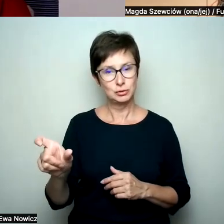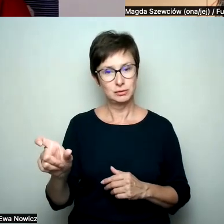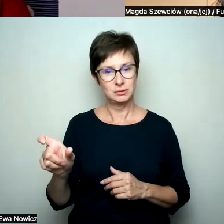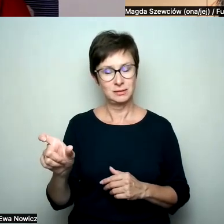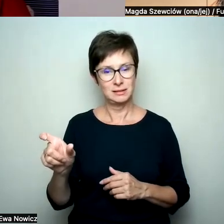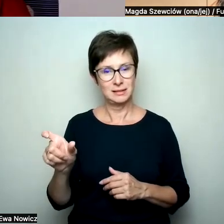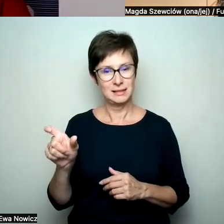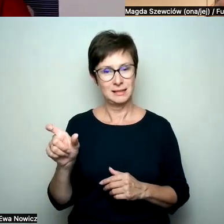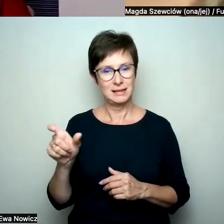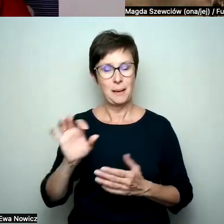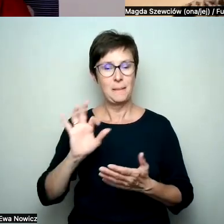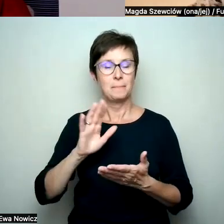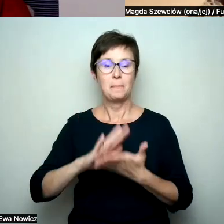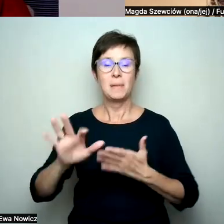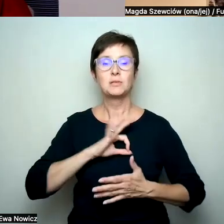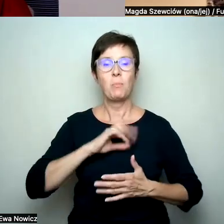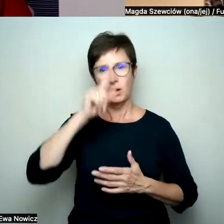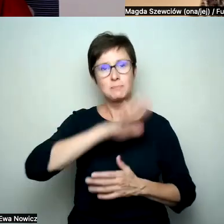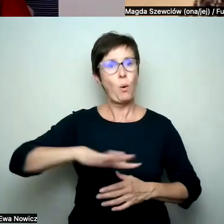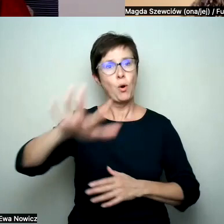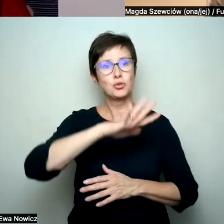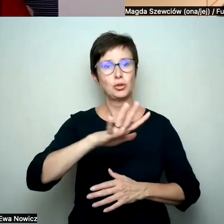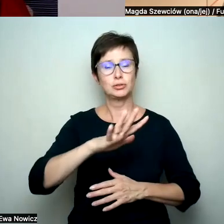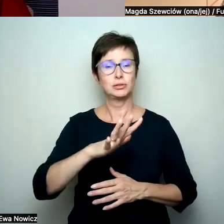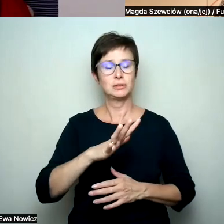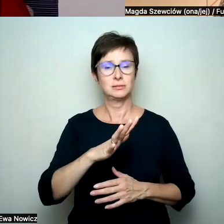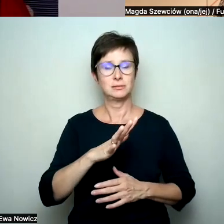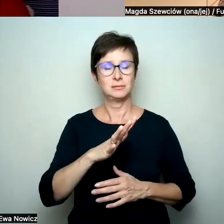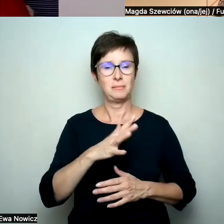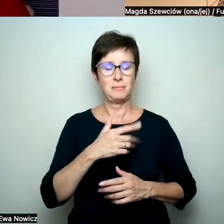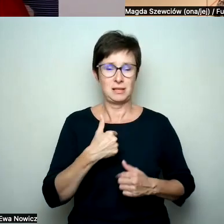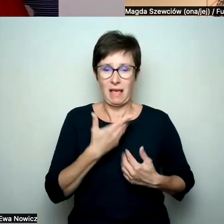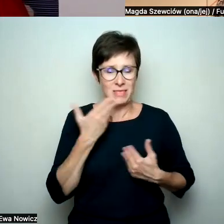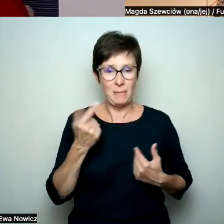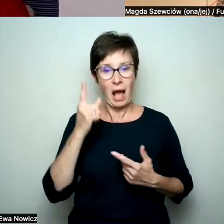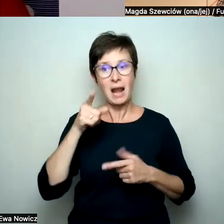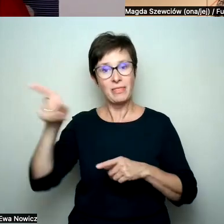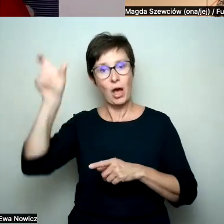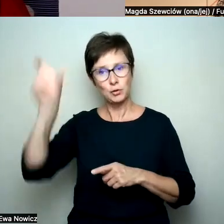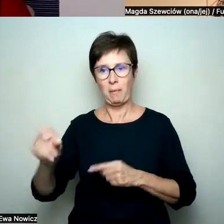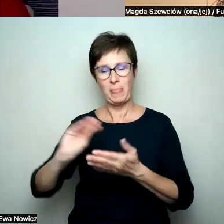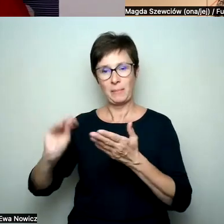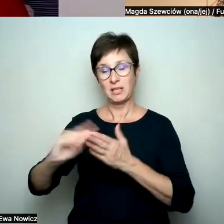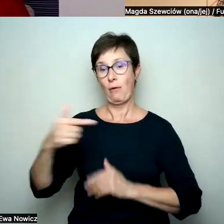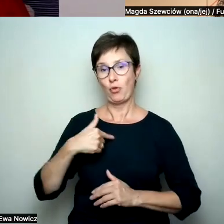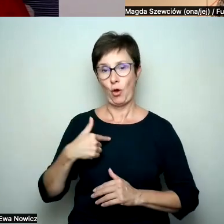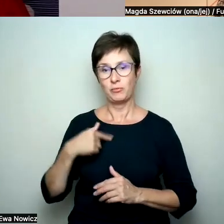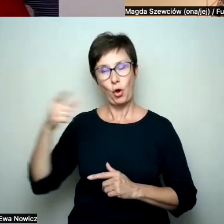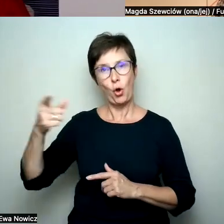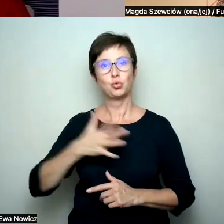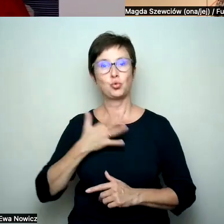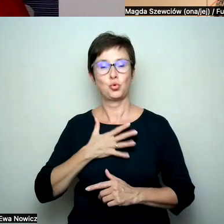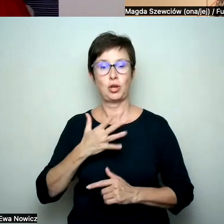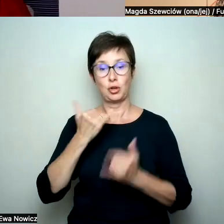społeczności, bo bez mojej społeczności by mnie nie było, że jemu jest lepiej w świecie, wiedząc, że gdy napiszę taki tekst,